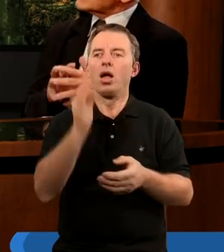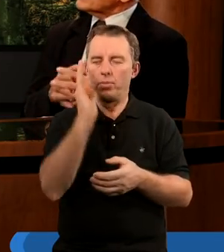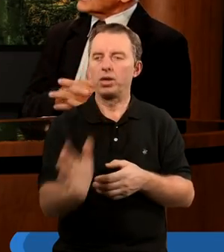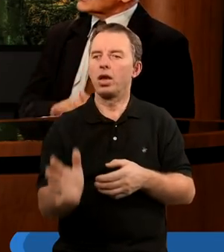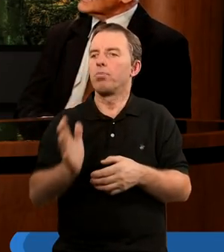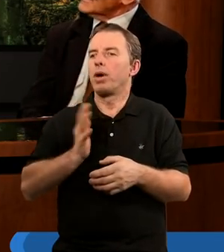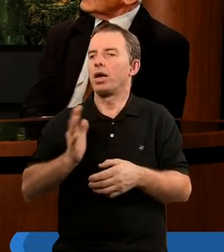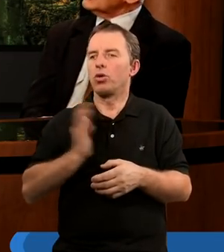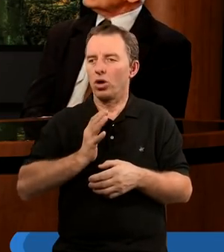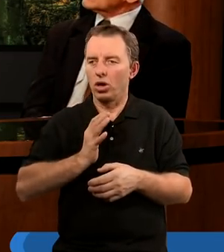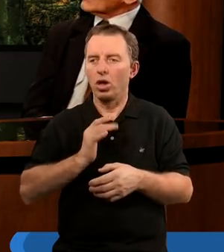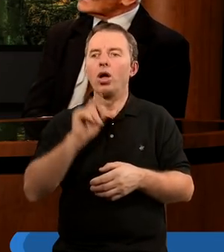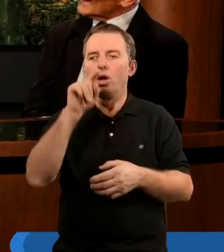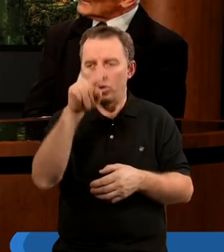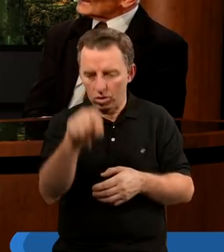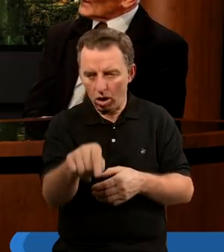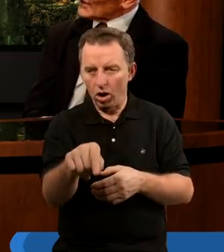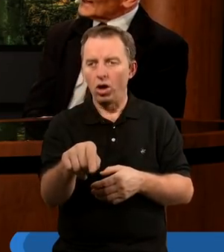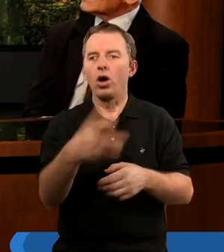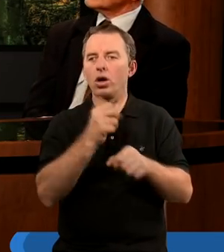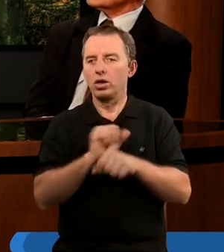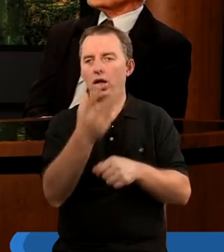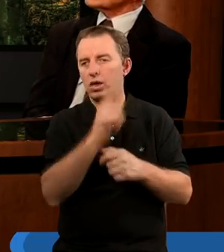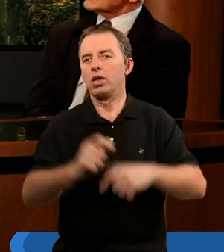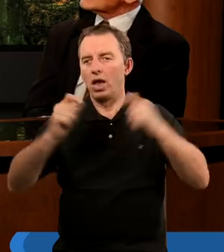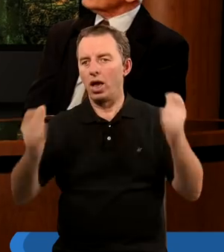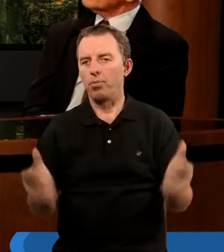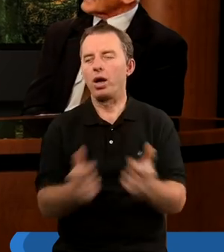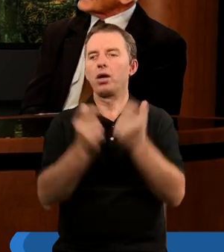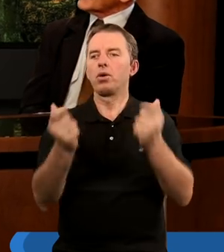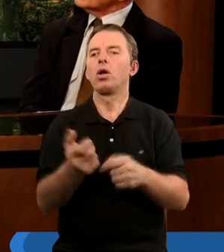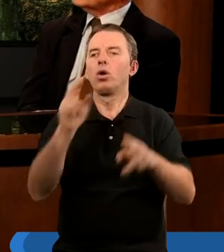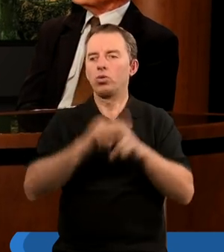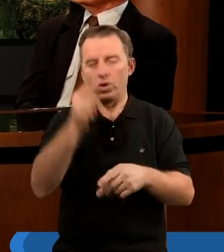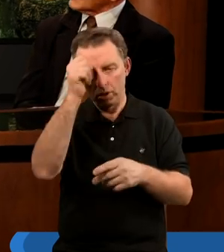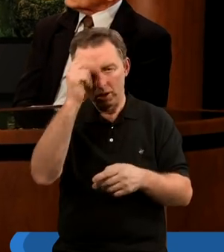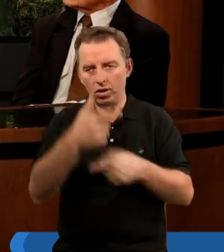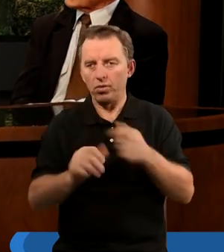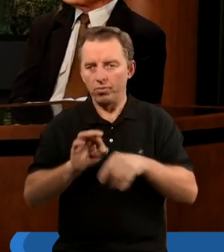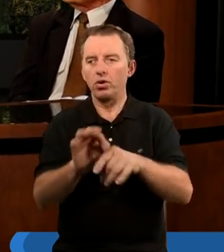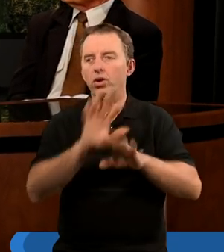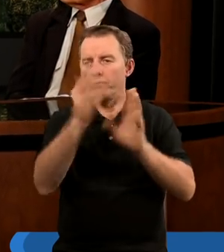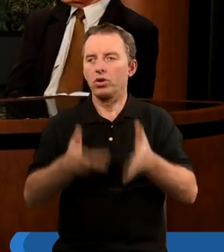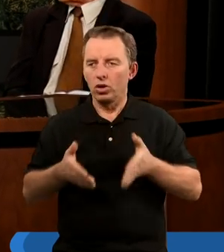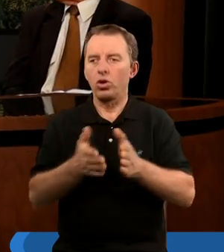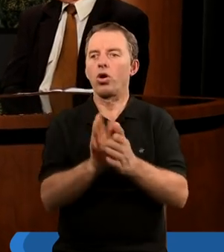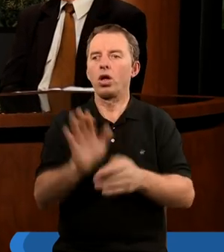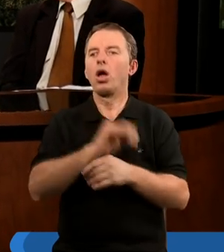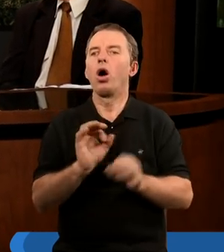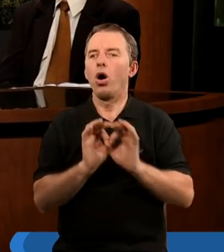Będziesz bezpieczny. I to jest niebezpieczeństwo, które często wpaja tymczasem jesteśmy bezpieczni tylko na drogach bożych.